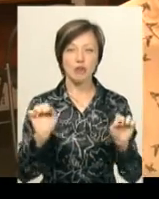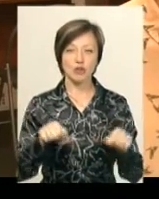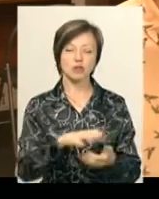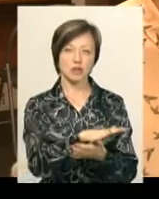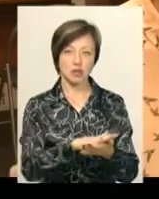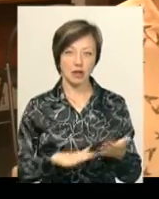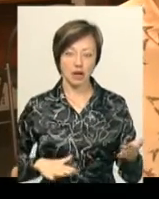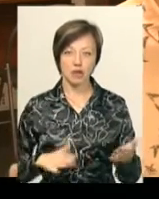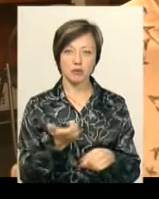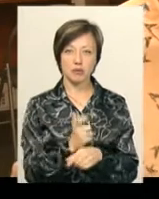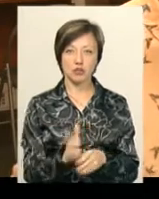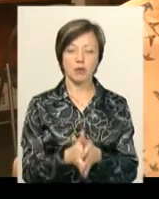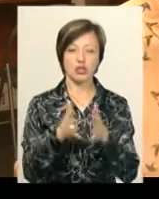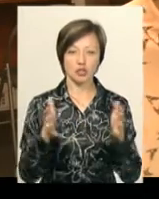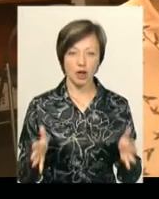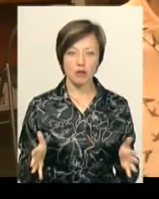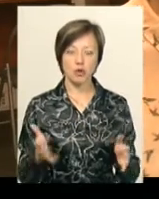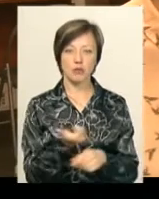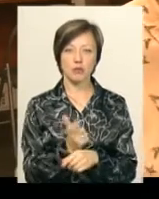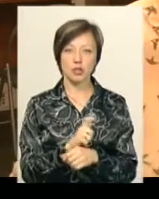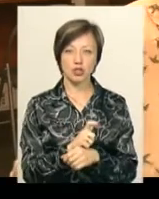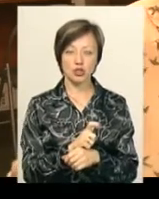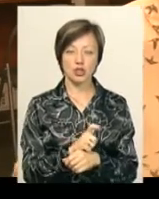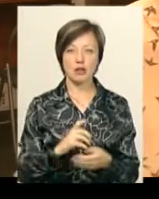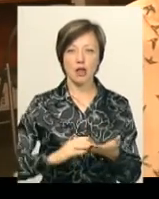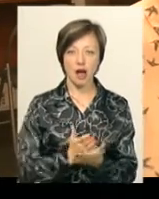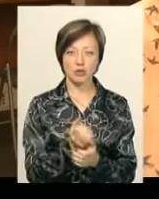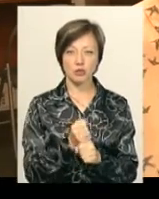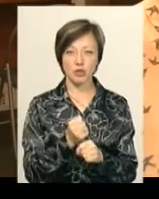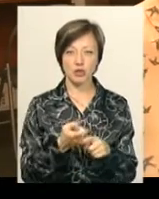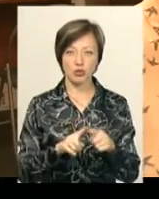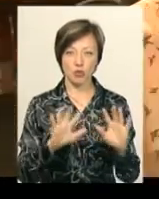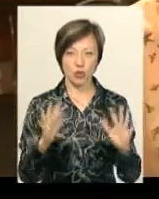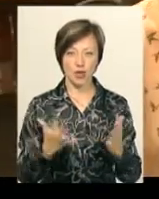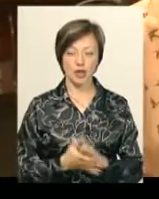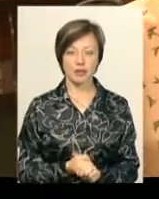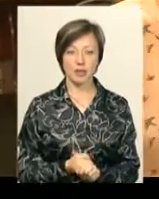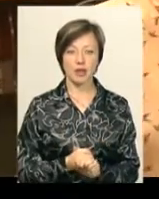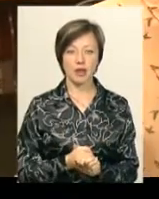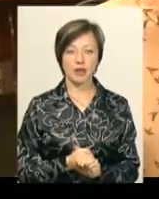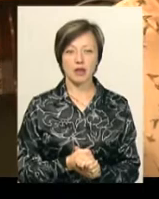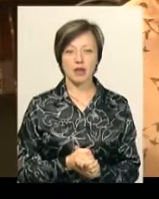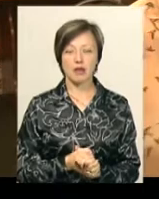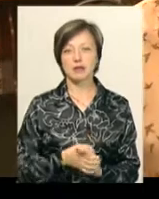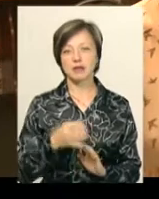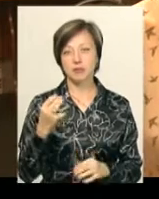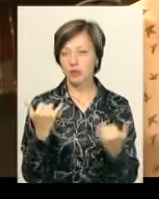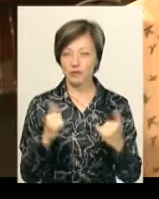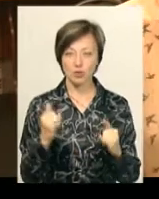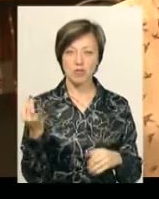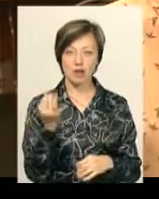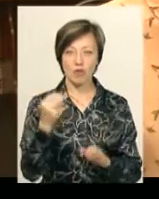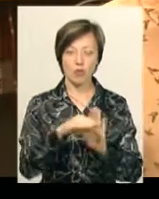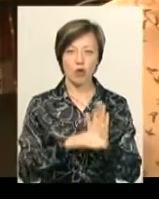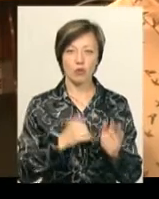далі продовжувати більш масштабно, більш якісно робити цю подію. Подивою цікавою програмою, однозначно, в нас